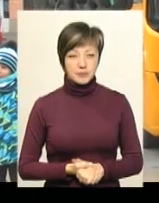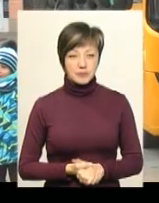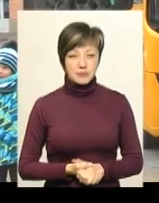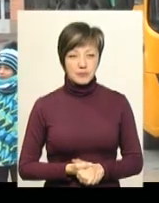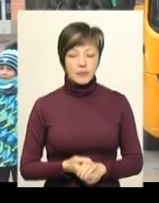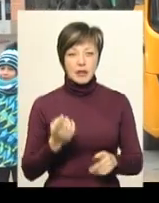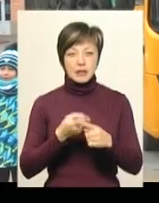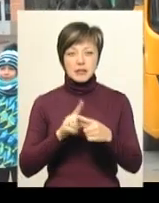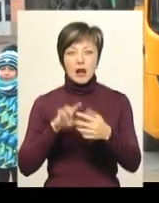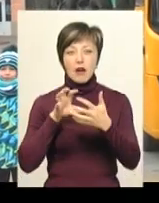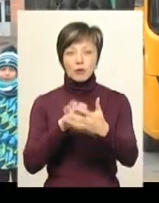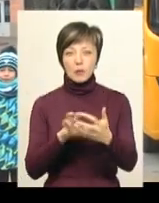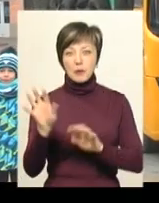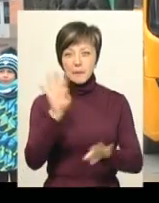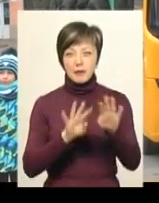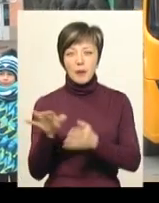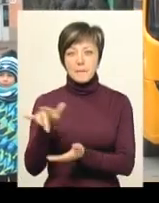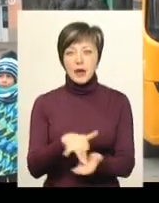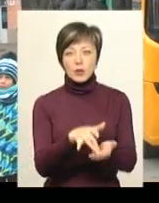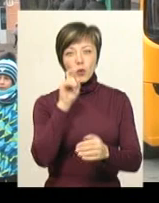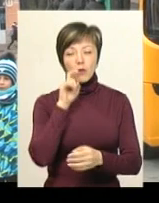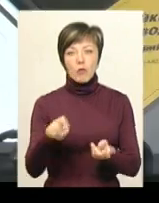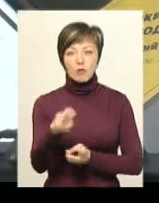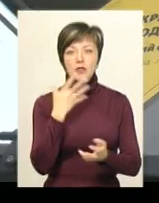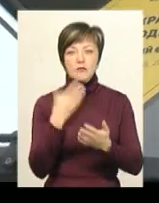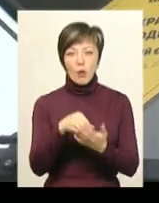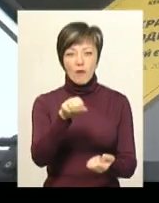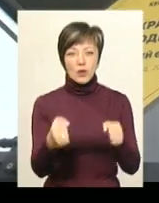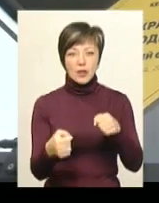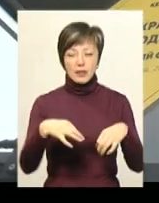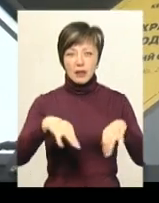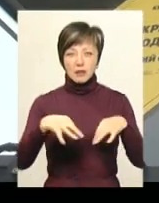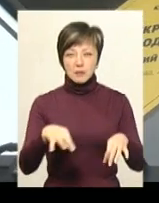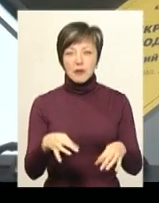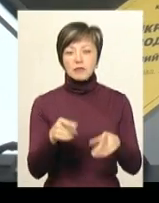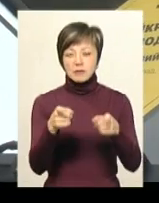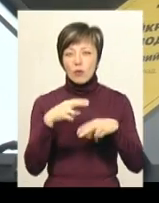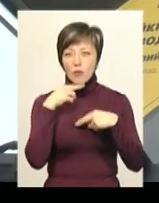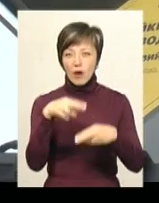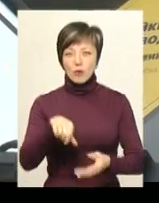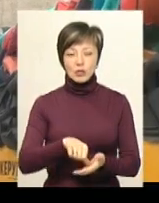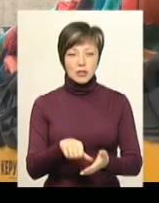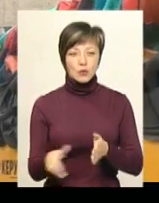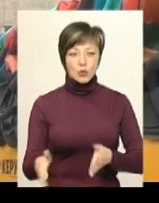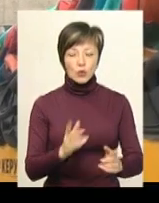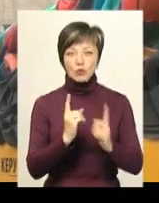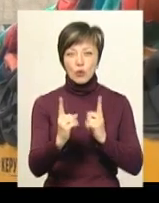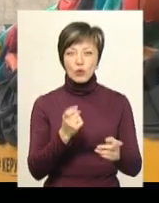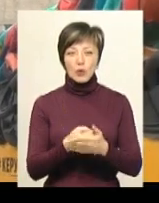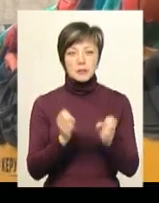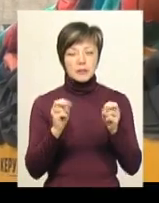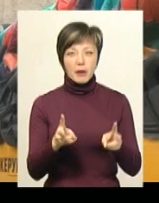Це автобус «Привид», який мандрує Україною в пошуках свого водія. Транспортний засіб має привернути увагу учасників дорожнього руху до